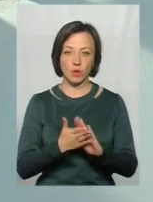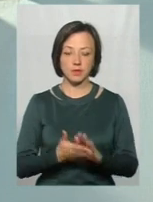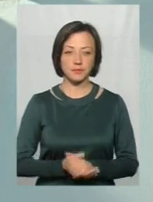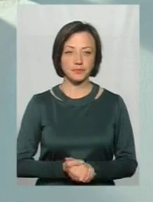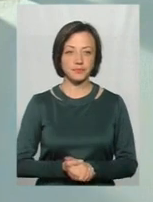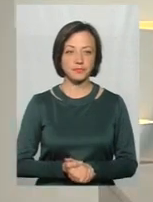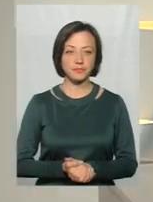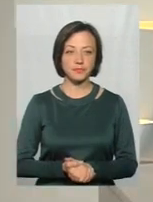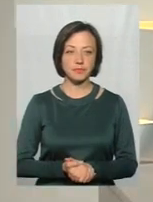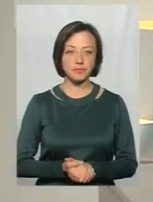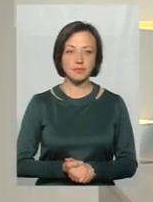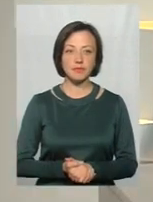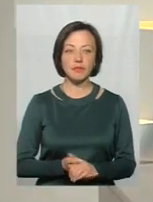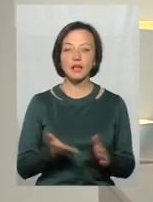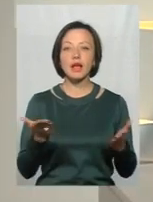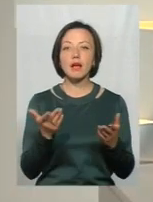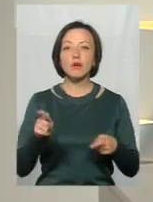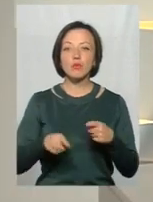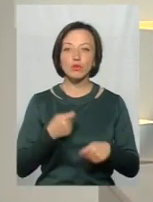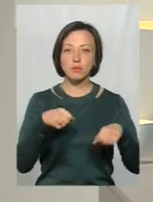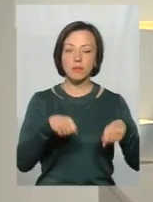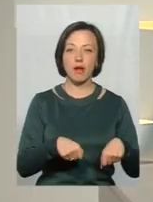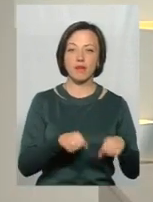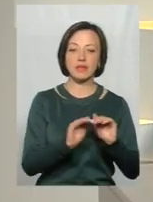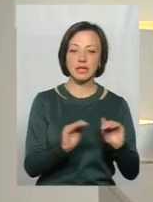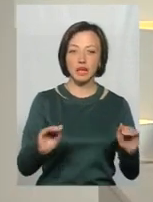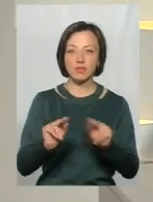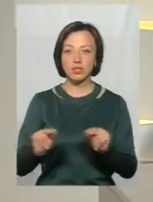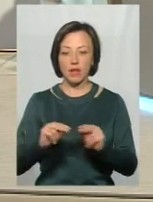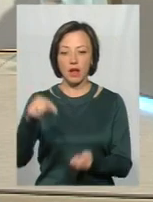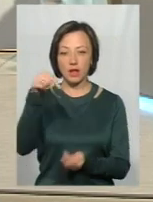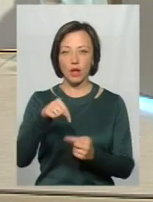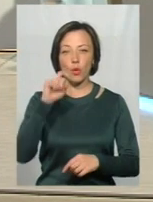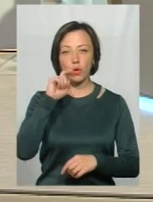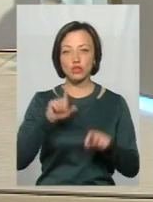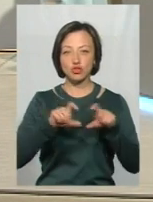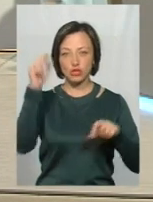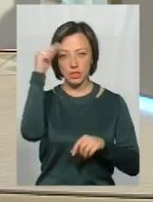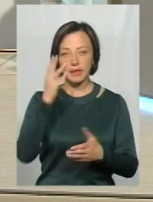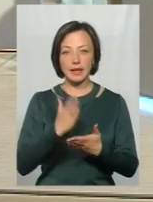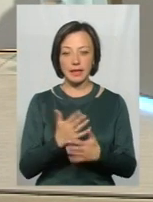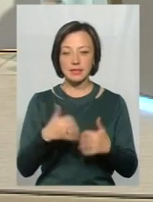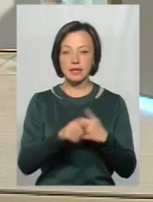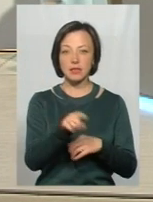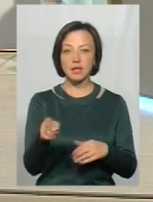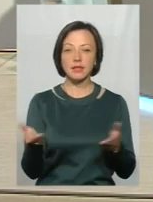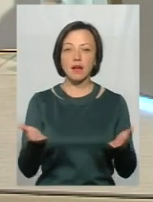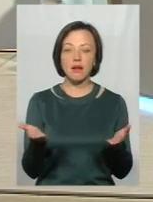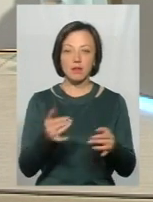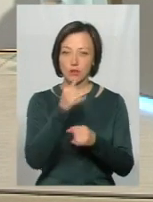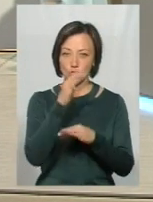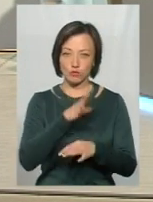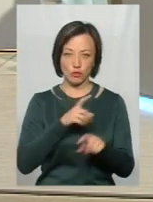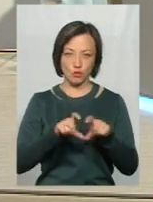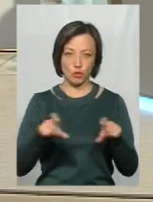Які порушення прав учнів і вчителів характерні для українських шкіл? І чи є серед них такі, яких не може